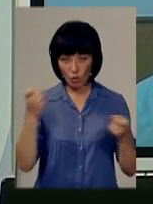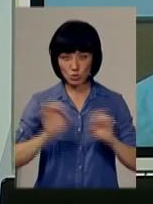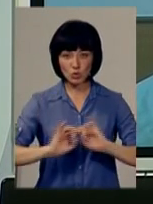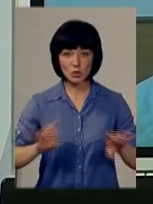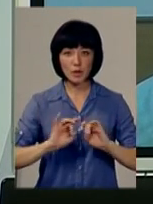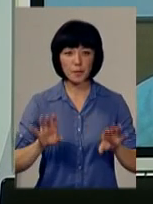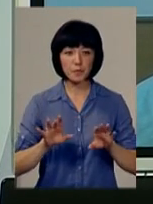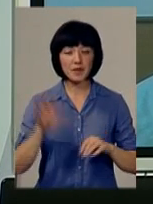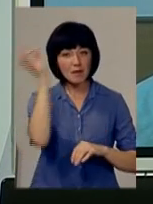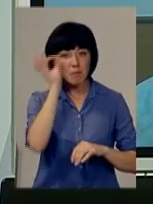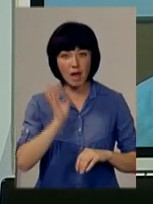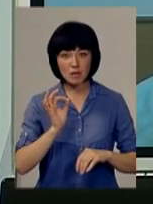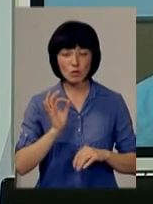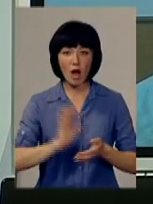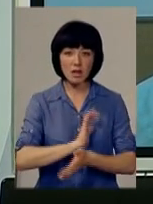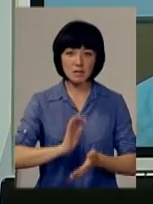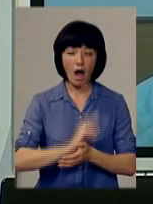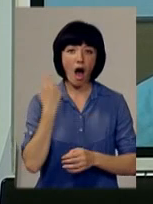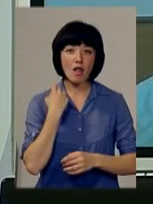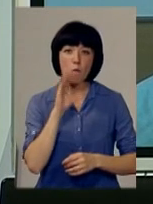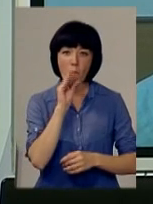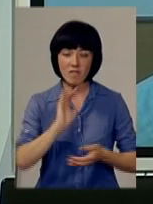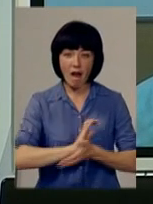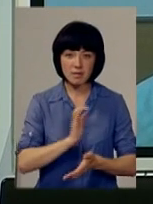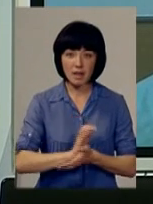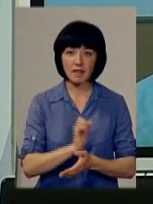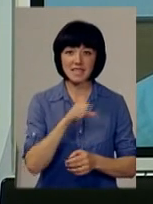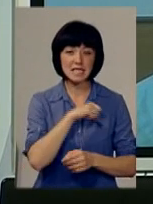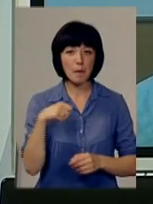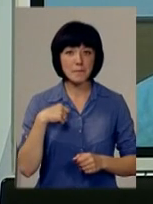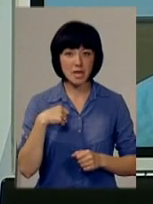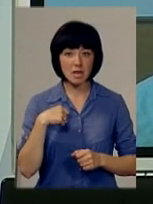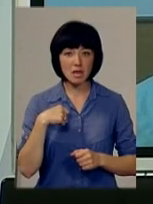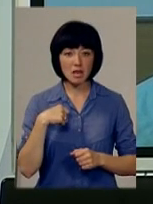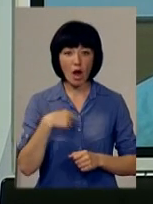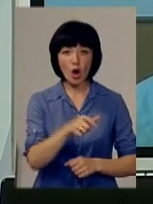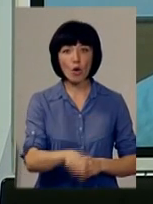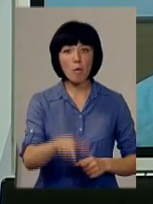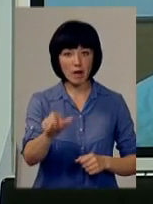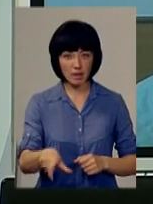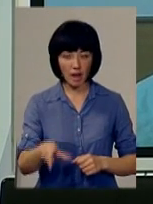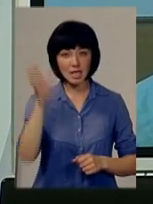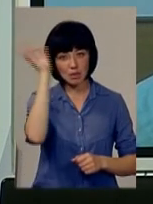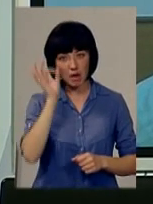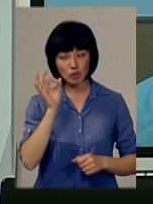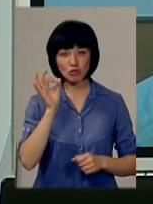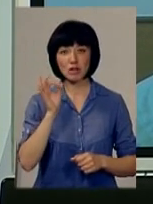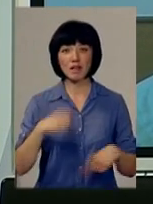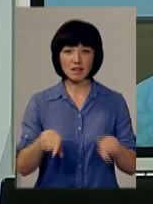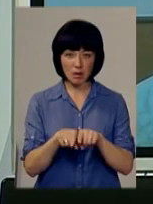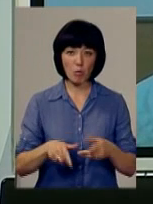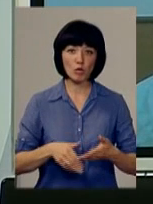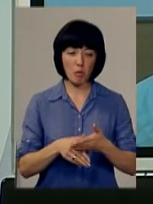в німецькомовні газети, в англомовні газети, де самі громадяни Німеччини так само